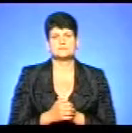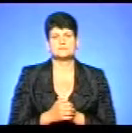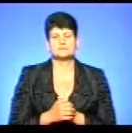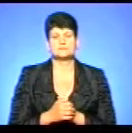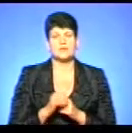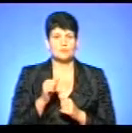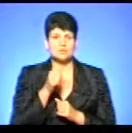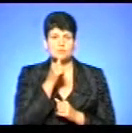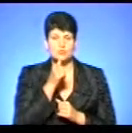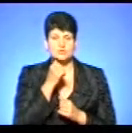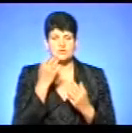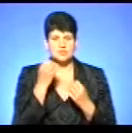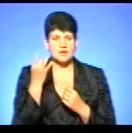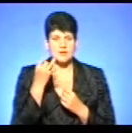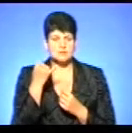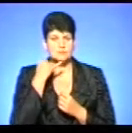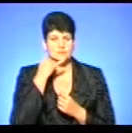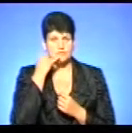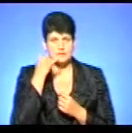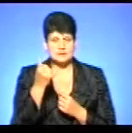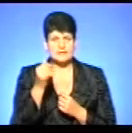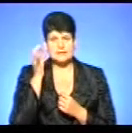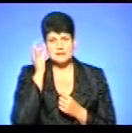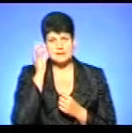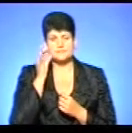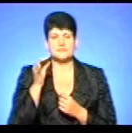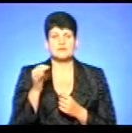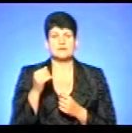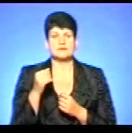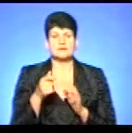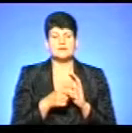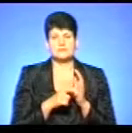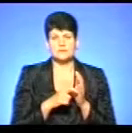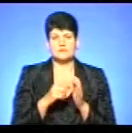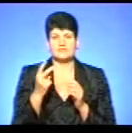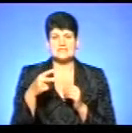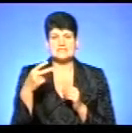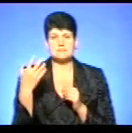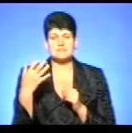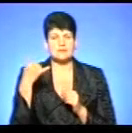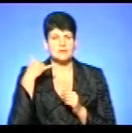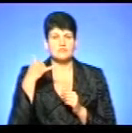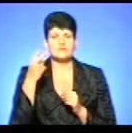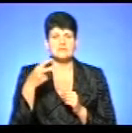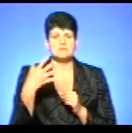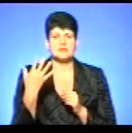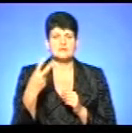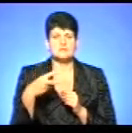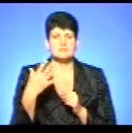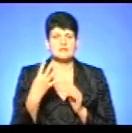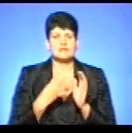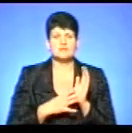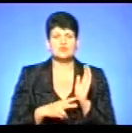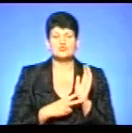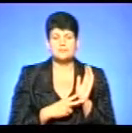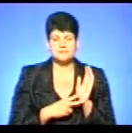Можете спробувати ще раз до нас дотелефонуватися. Нагадую, телефон студії 25 25 97. А у вас,